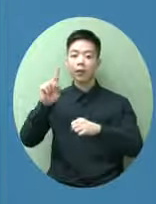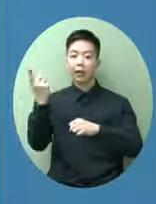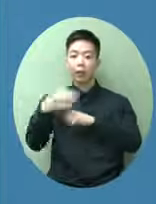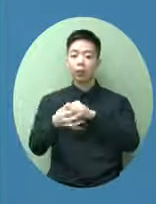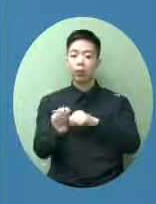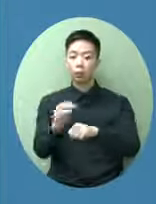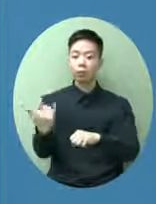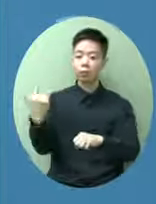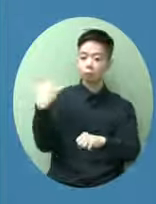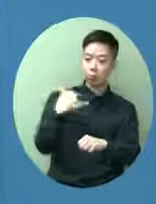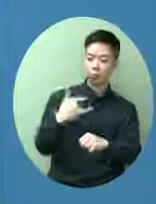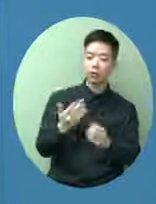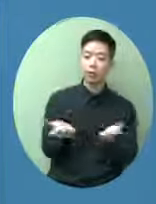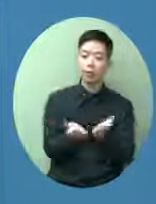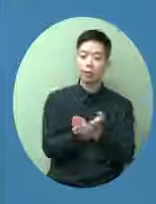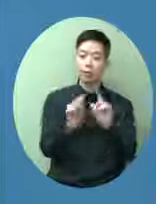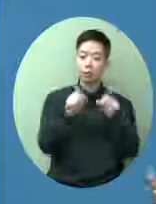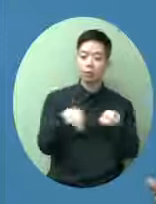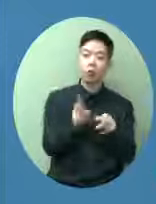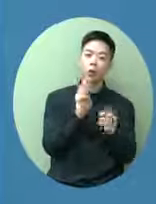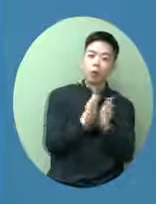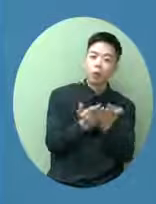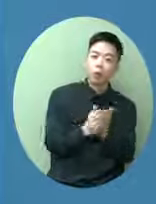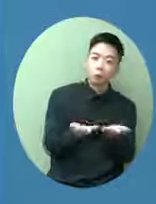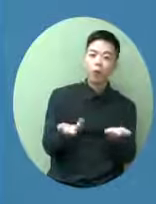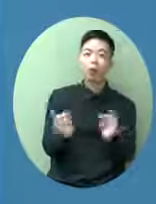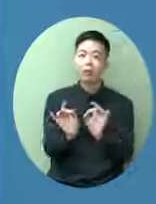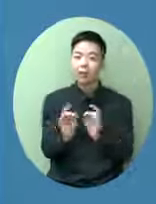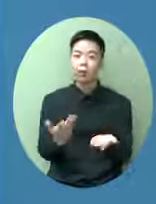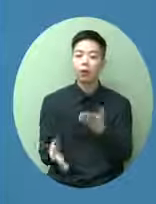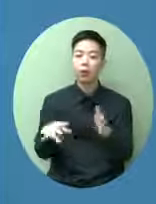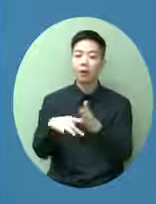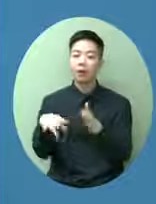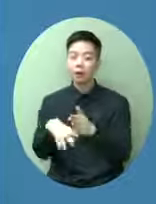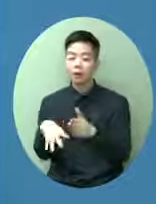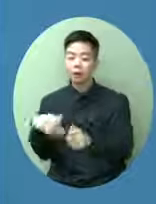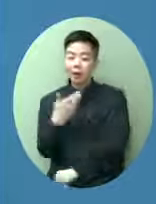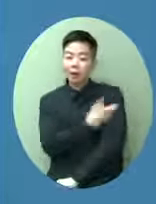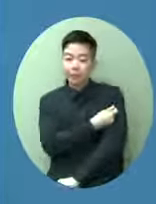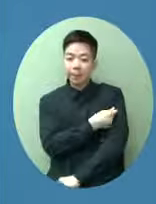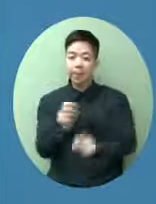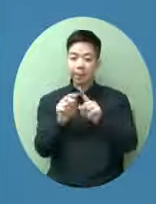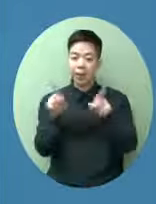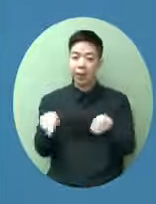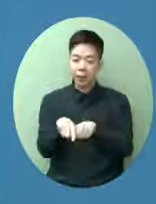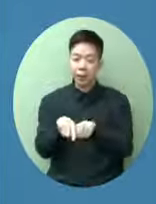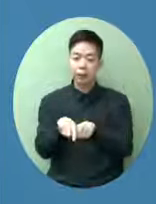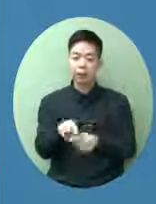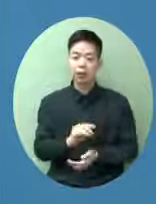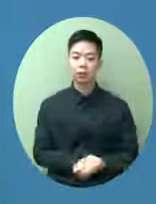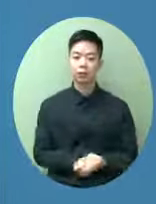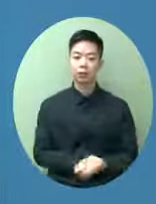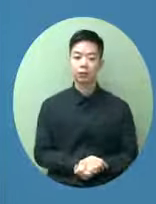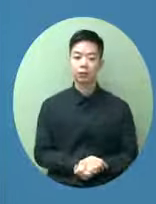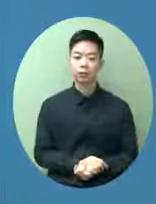有時是一張保證有時是一張紙有時是一個電子版就是屬於已經完成了接